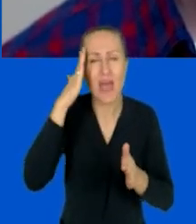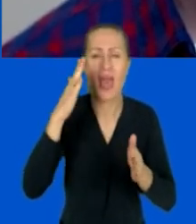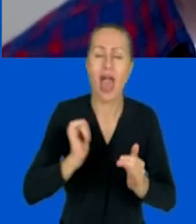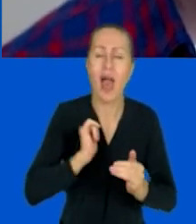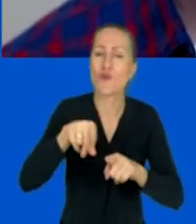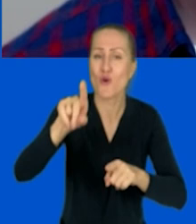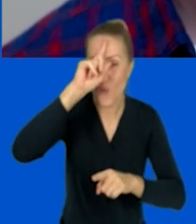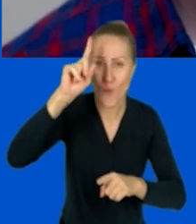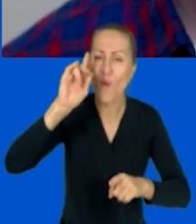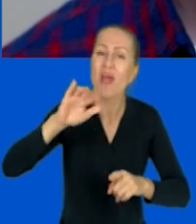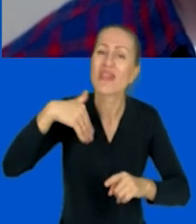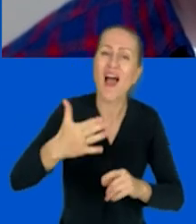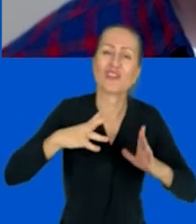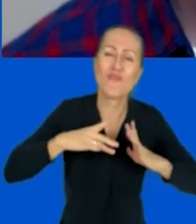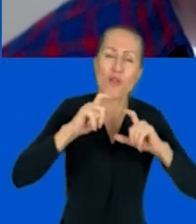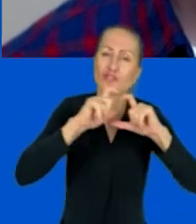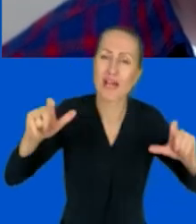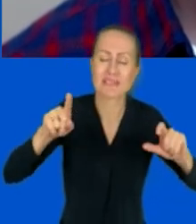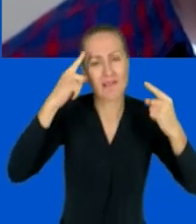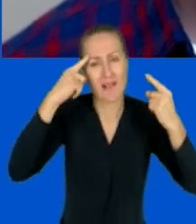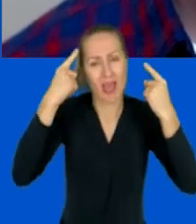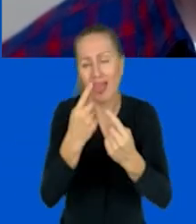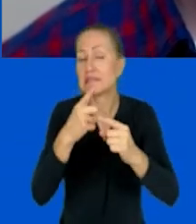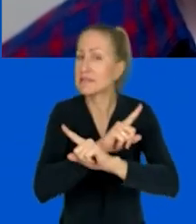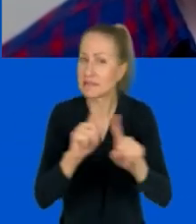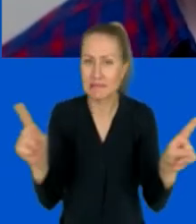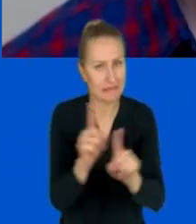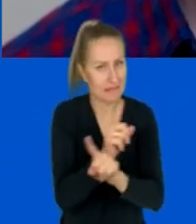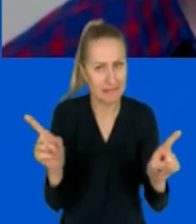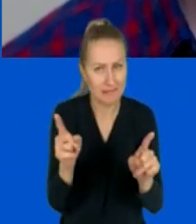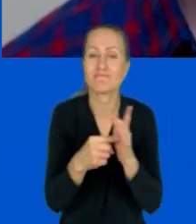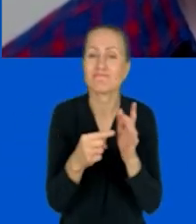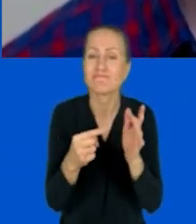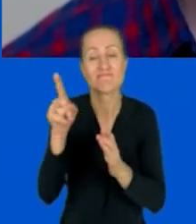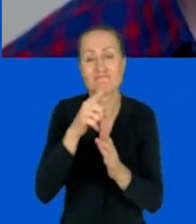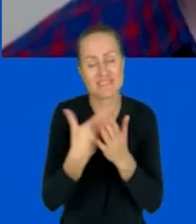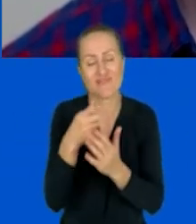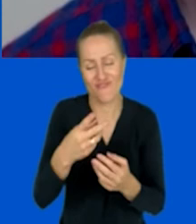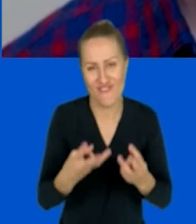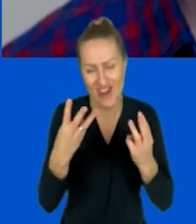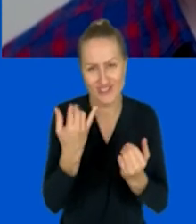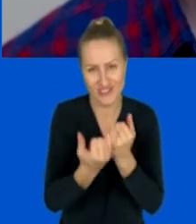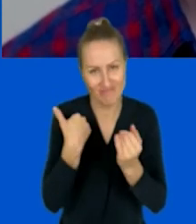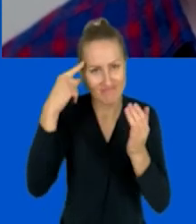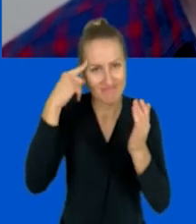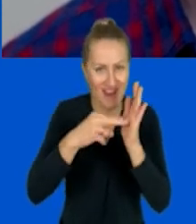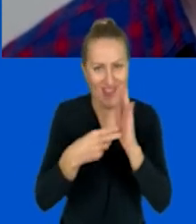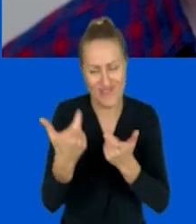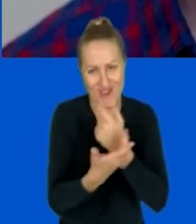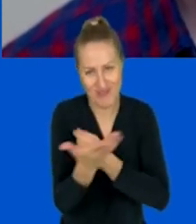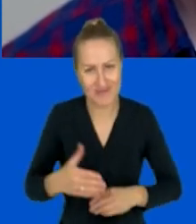ludziom za dużo tego czasu takiego wiernego, sprawdzają się podczas angażowania uczestników.